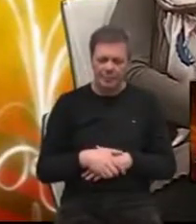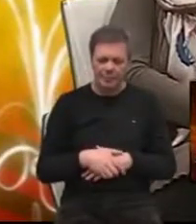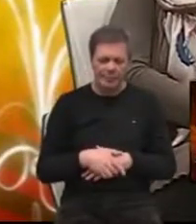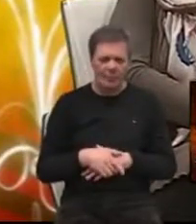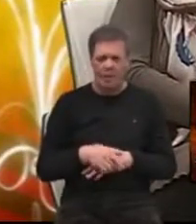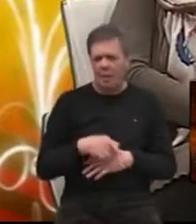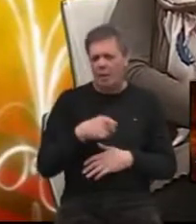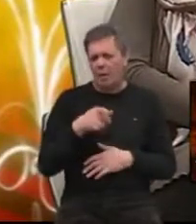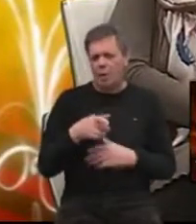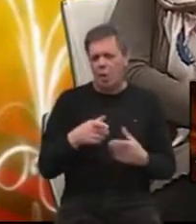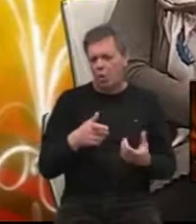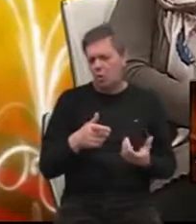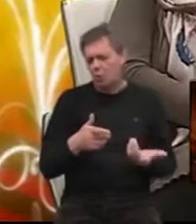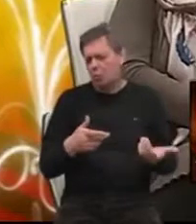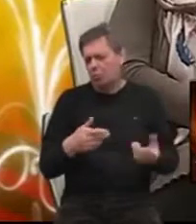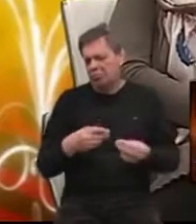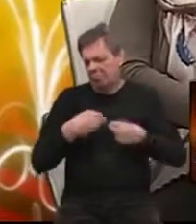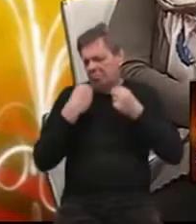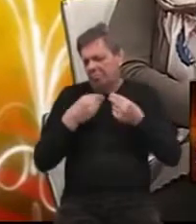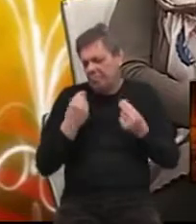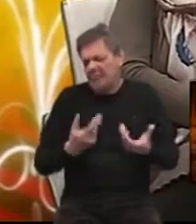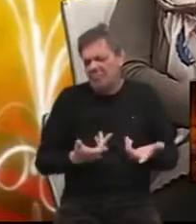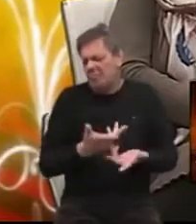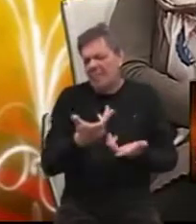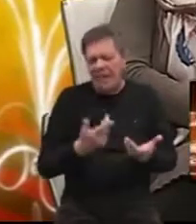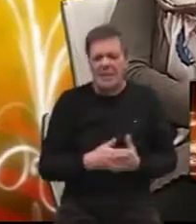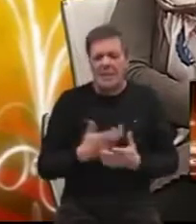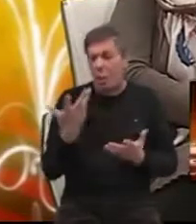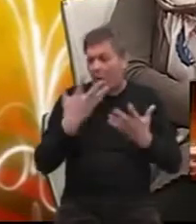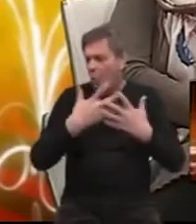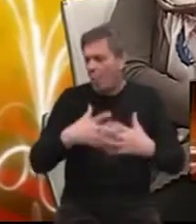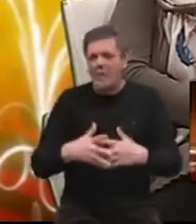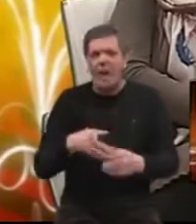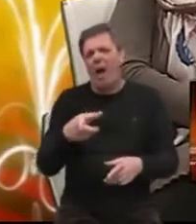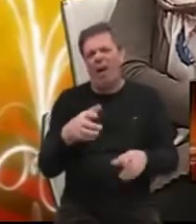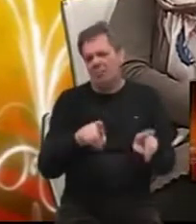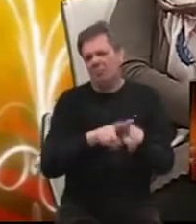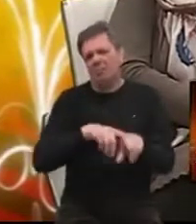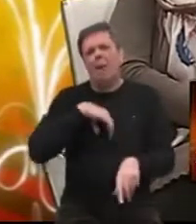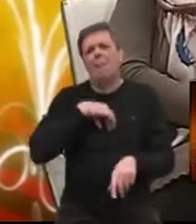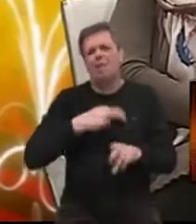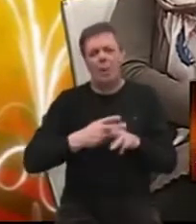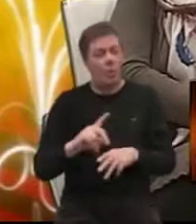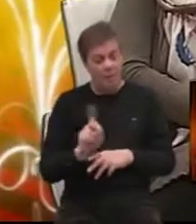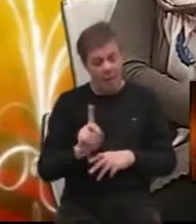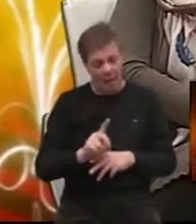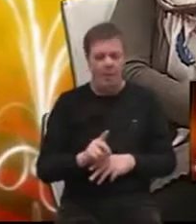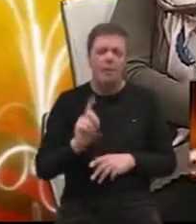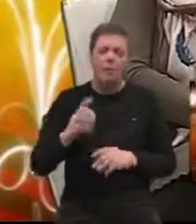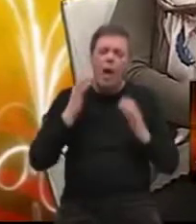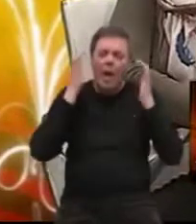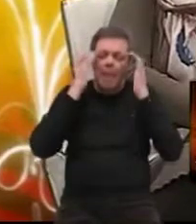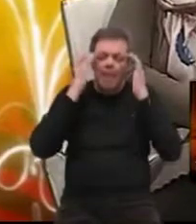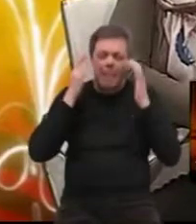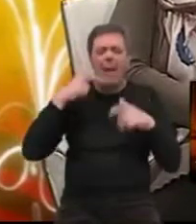To su u principu neki običajeni izraz i onda se to automatski svrstava u psihičke bolesti. To nije. Znači, neurodegenerativna